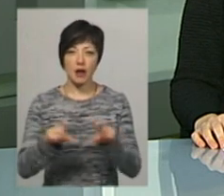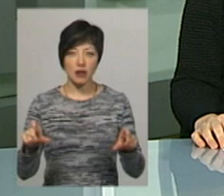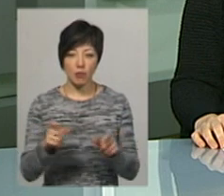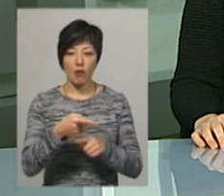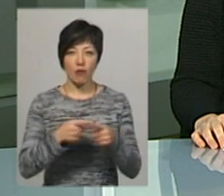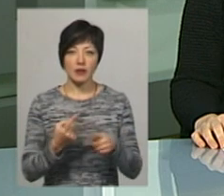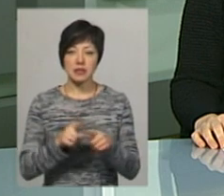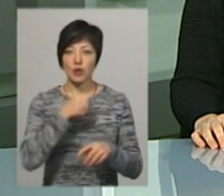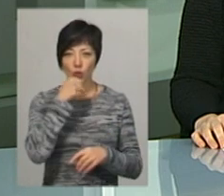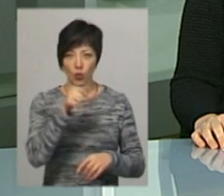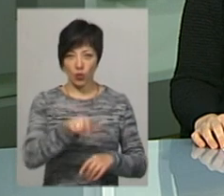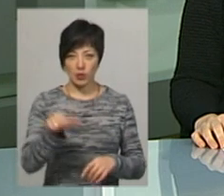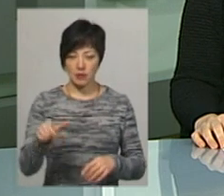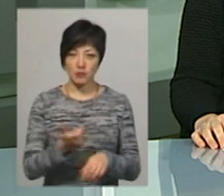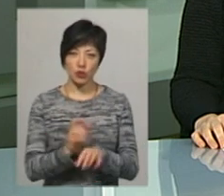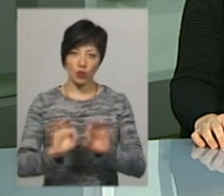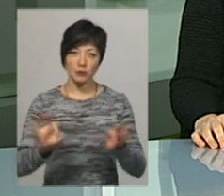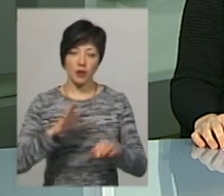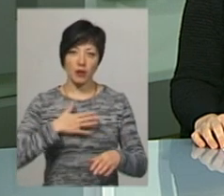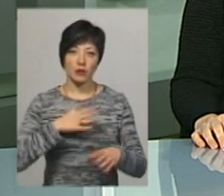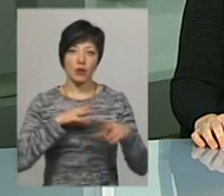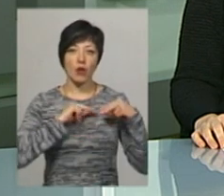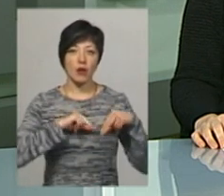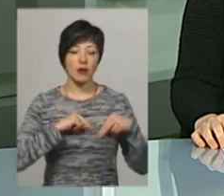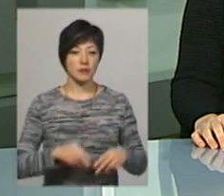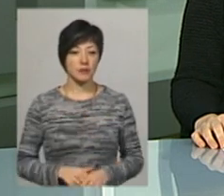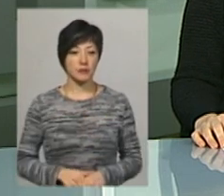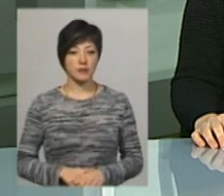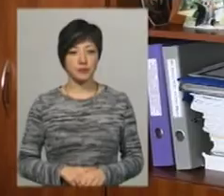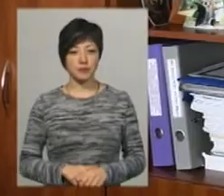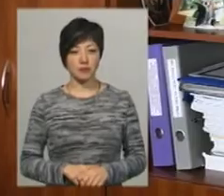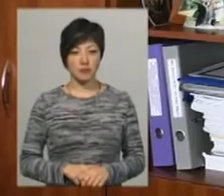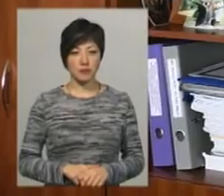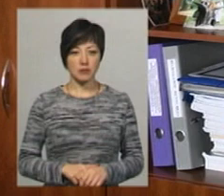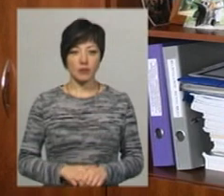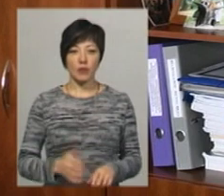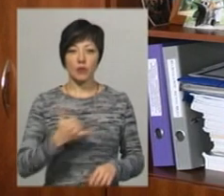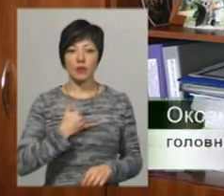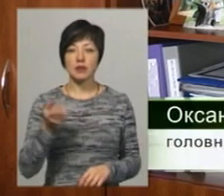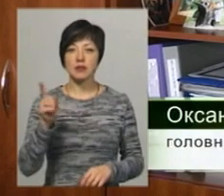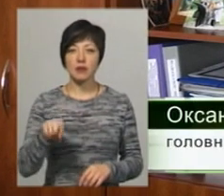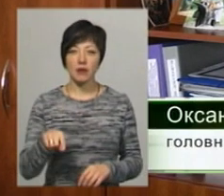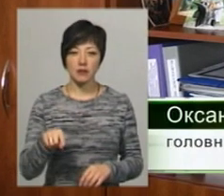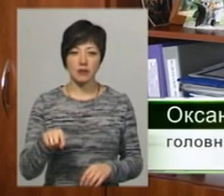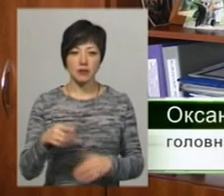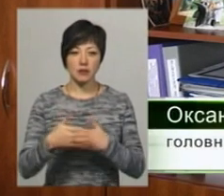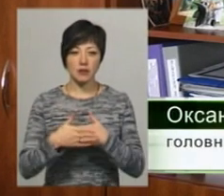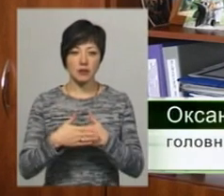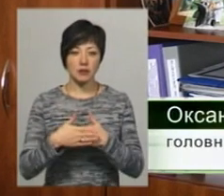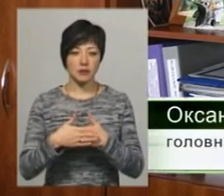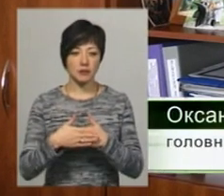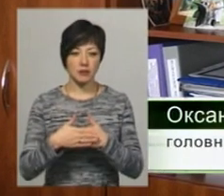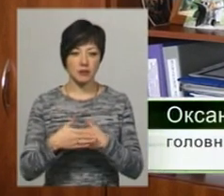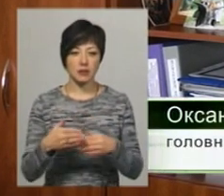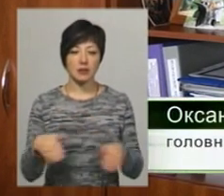яких половина – це дорослі. Більше розповість моя колега Вікторія Бондар. У нас навіть весь закрите